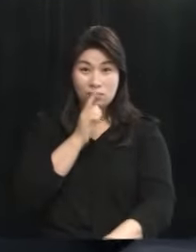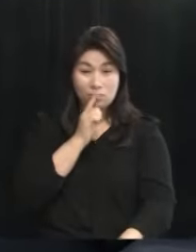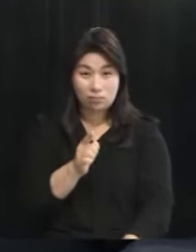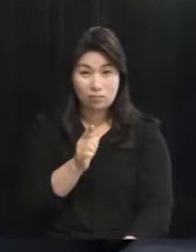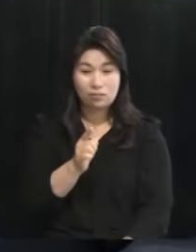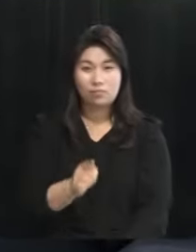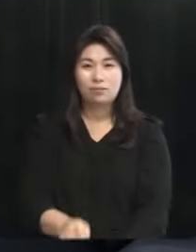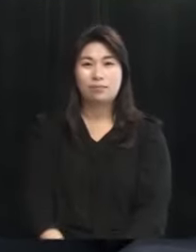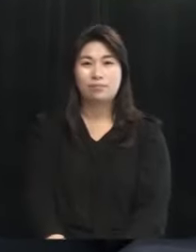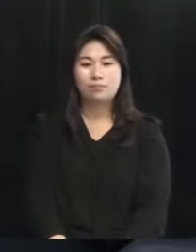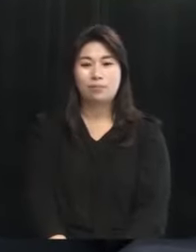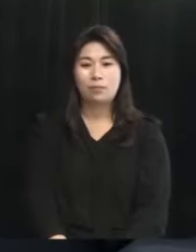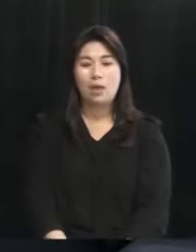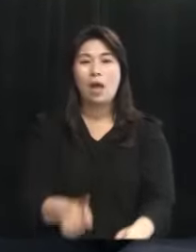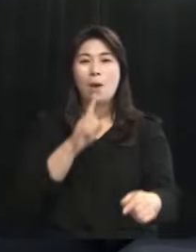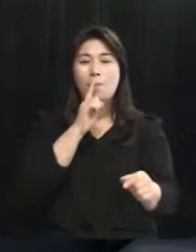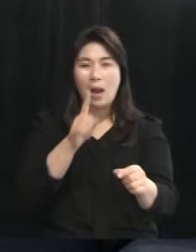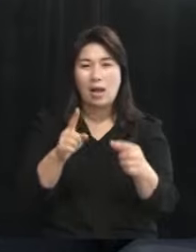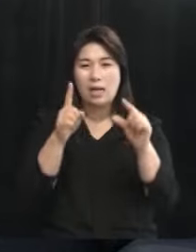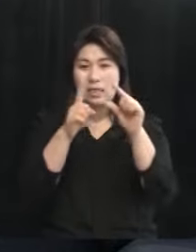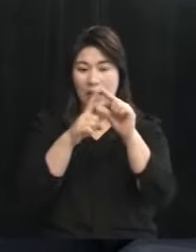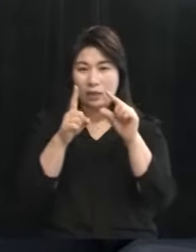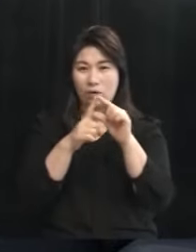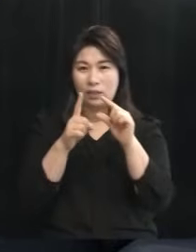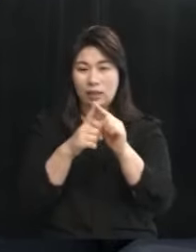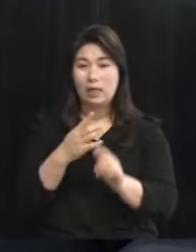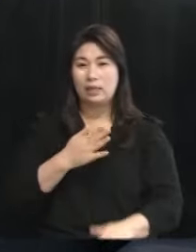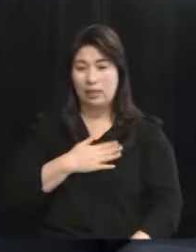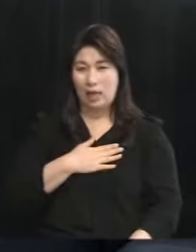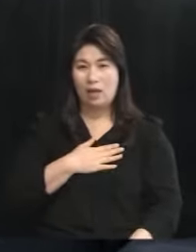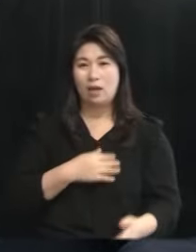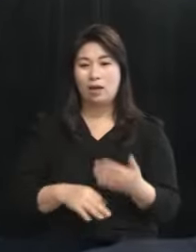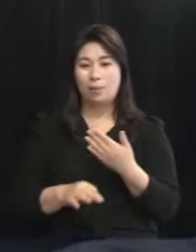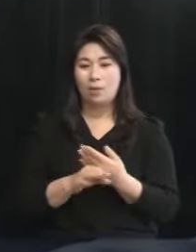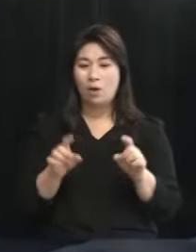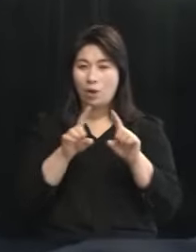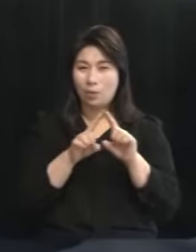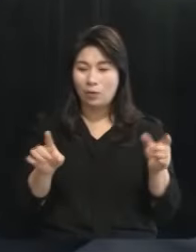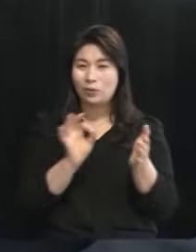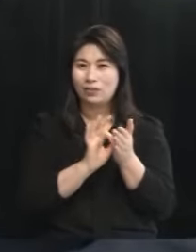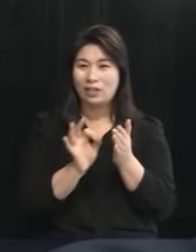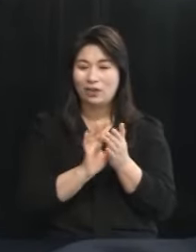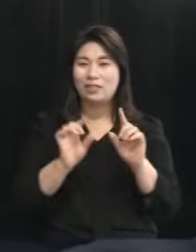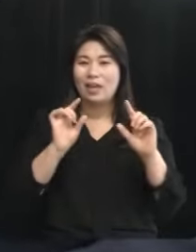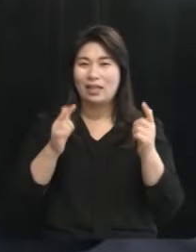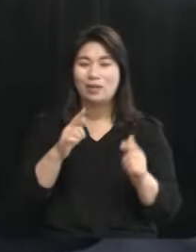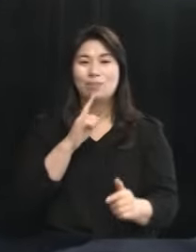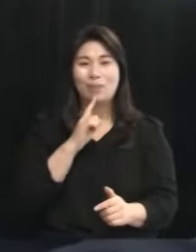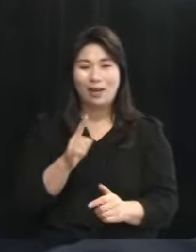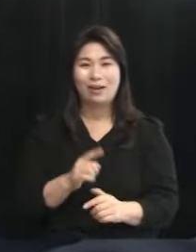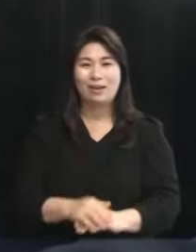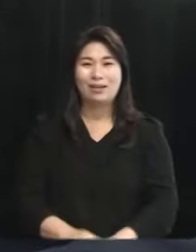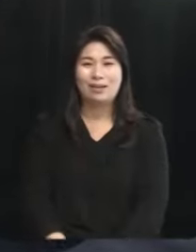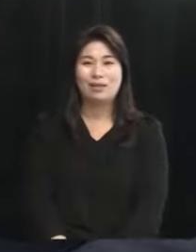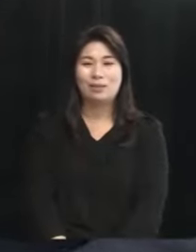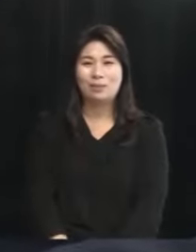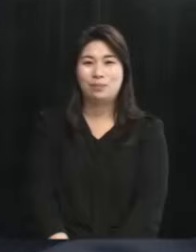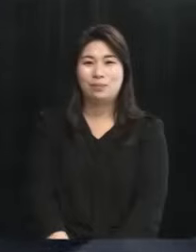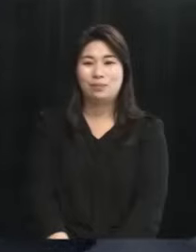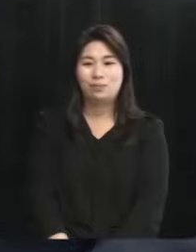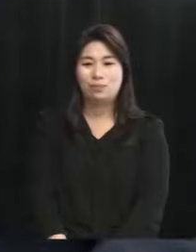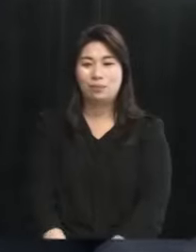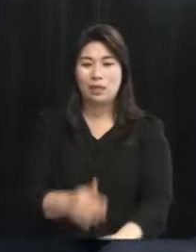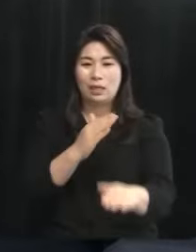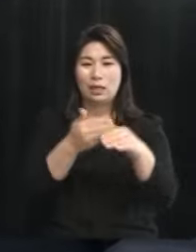표현이 저라면 평소 사용하지 않는 표현이다 정도로 말씀드리겠습니다 네 그러면